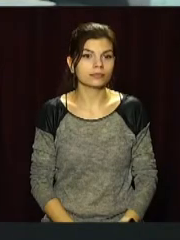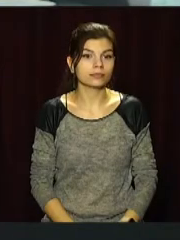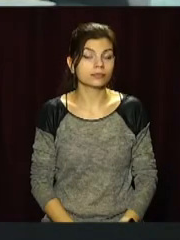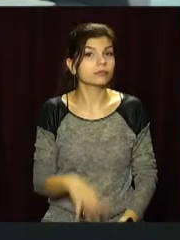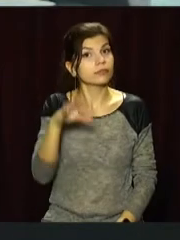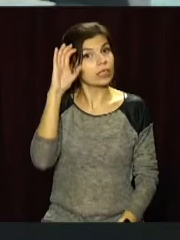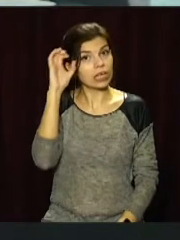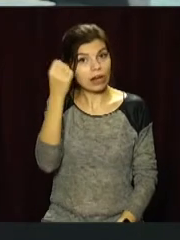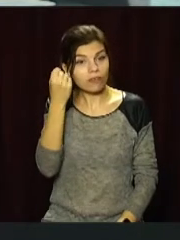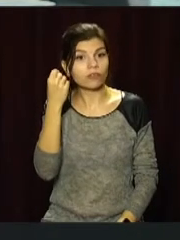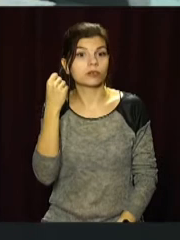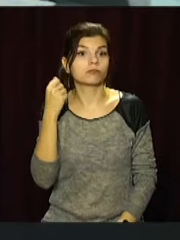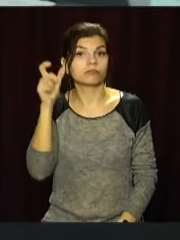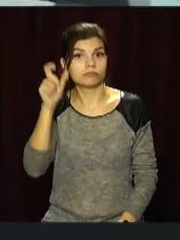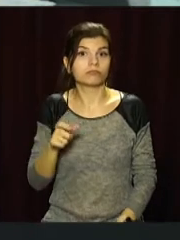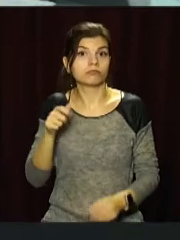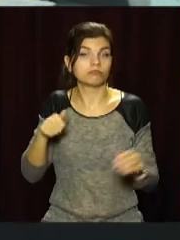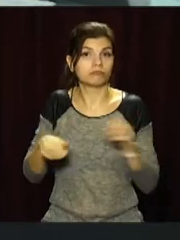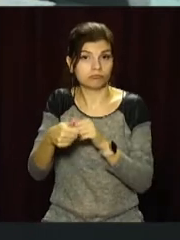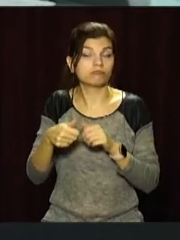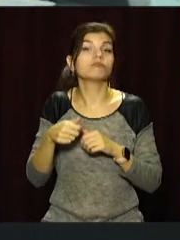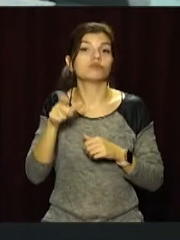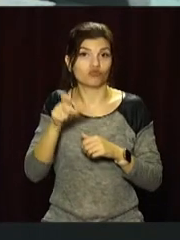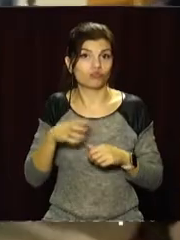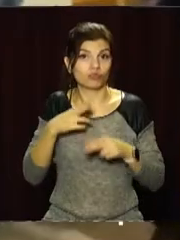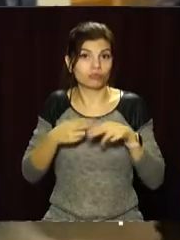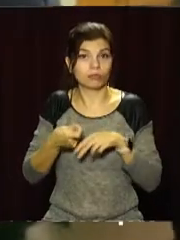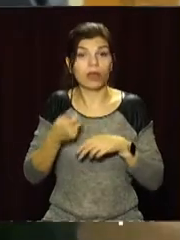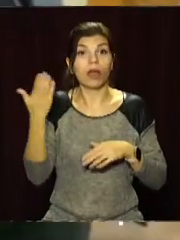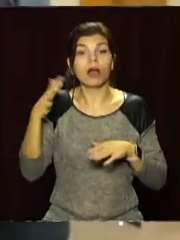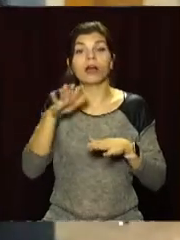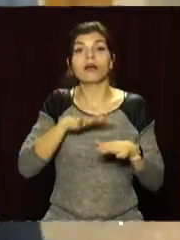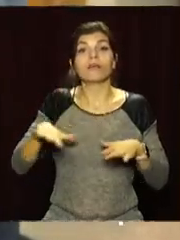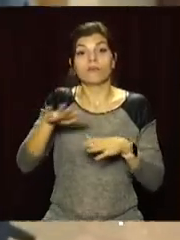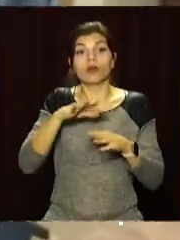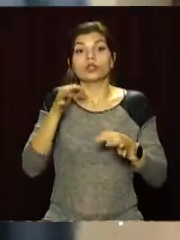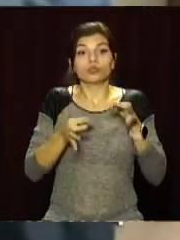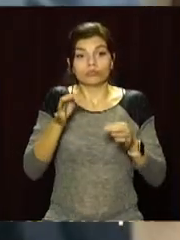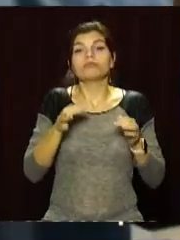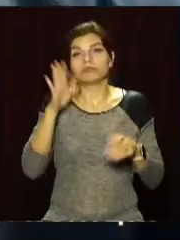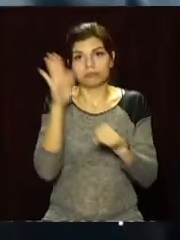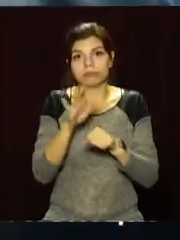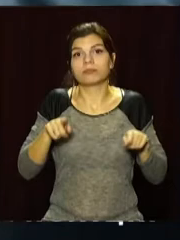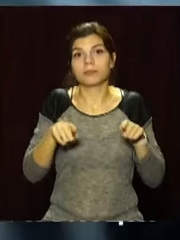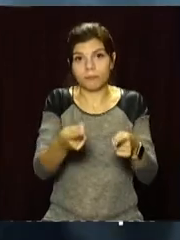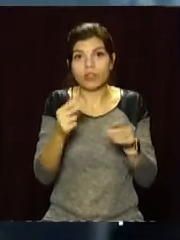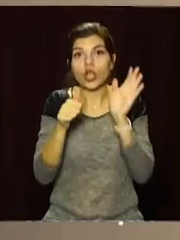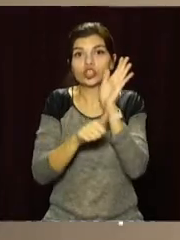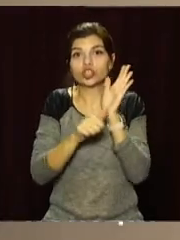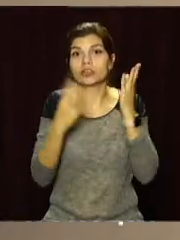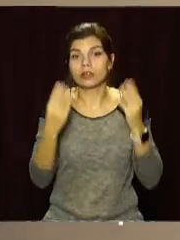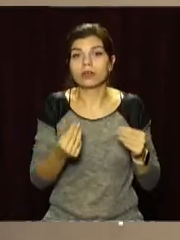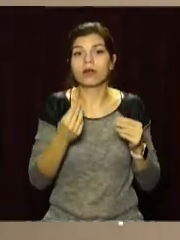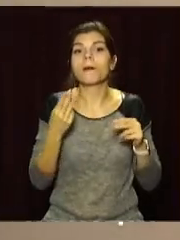Криворізького різника взяли під варту. Центральний міський районний суд міста постановив затримати чоловіка на 60 діб без